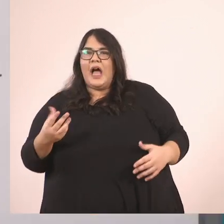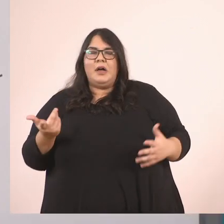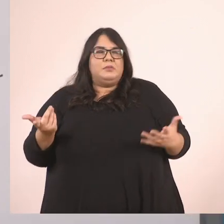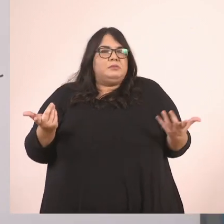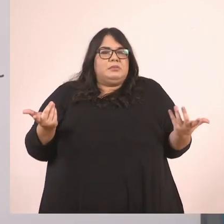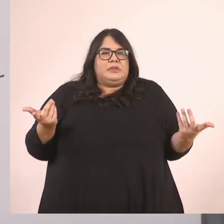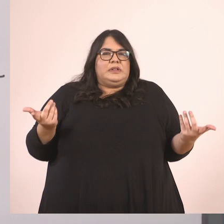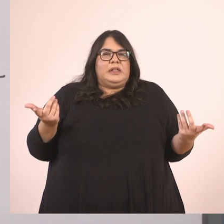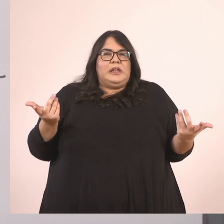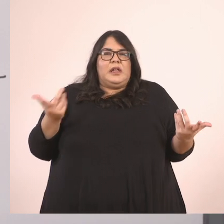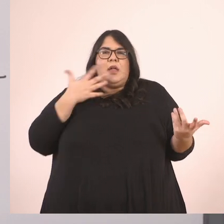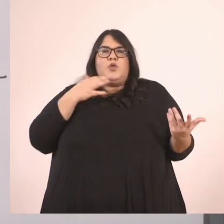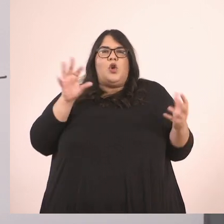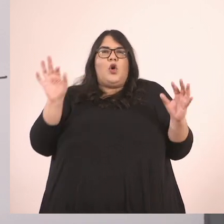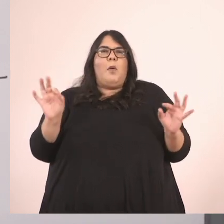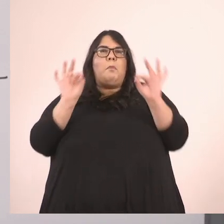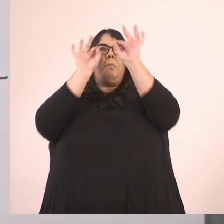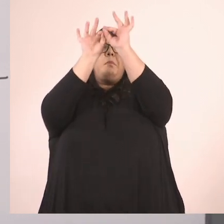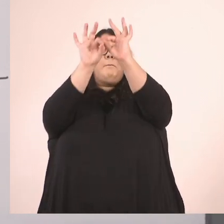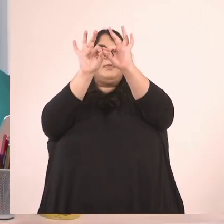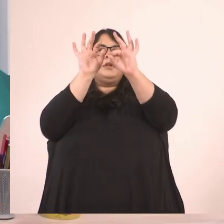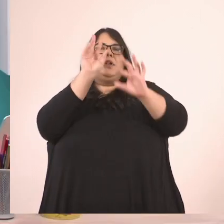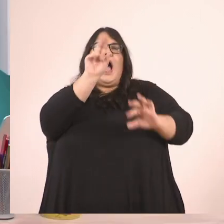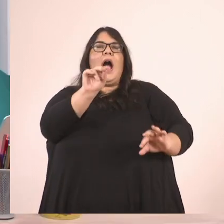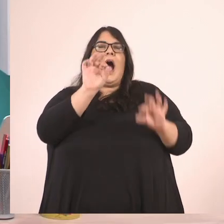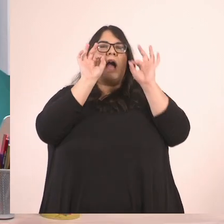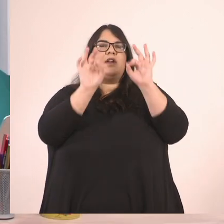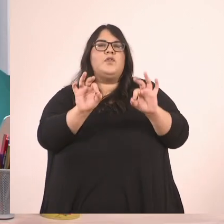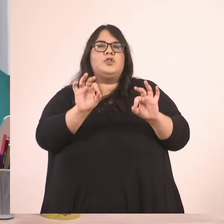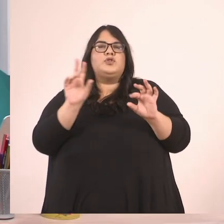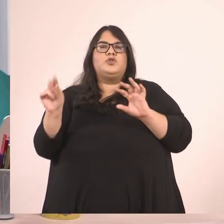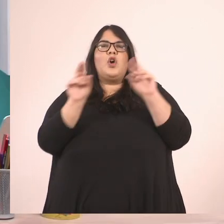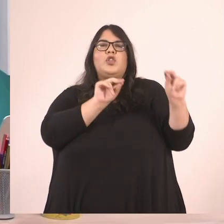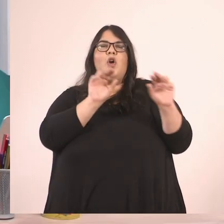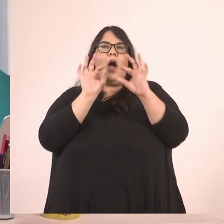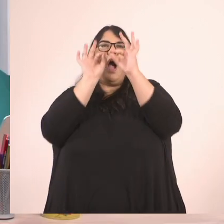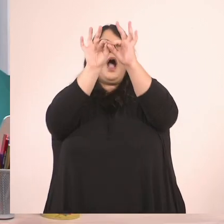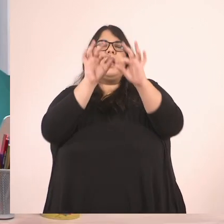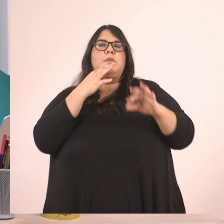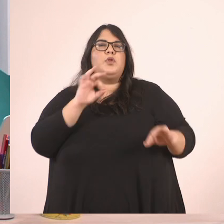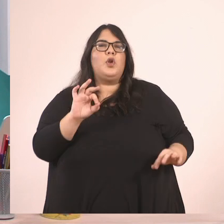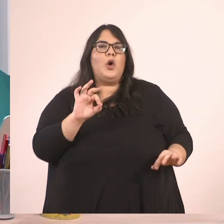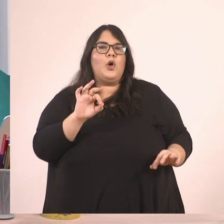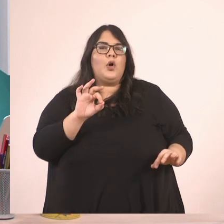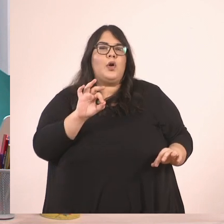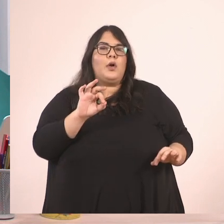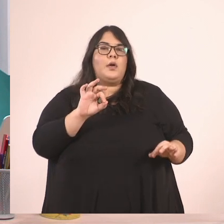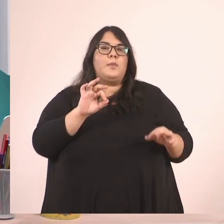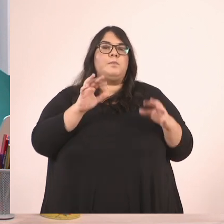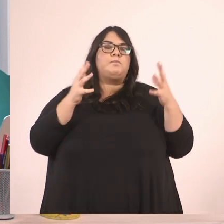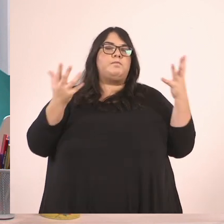Ποιά είναι η σχέση που έχουν ώστε να εμφανίζονται μετά πάνω στην ίδια θέση στην αρθιμογραμμή